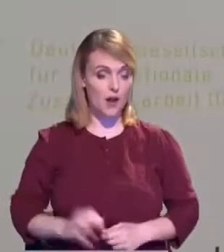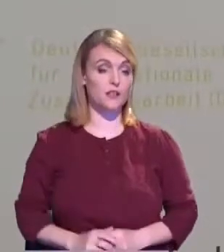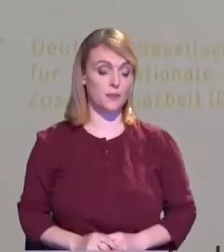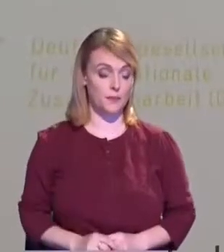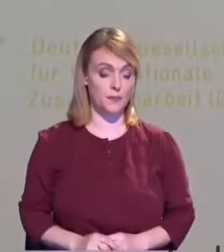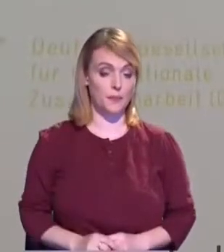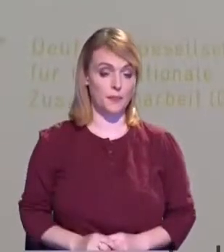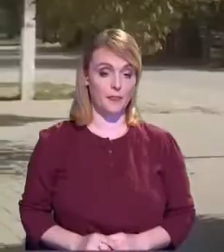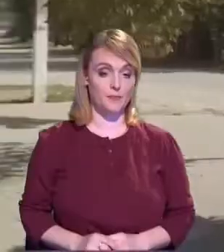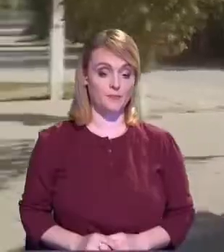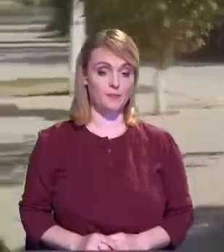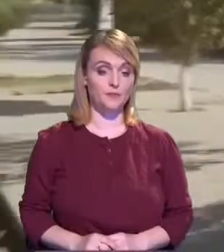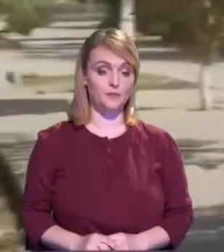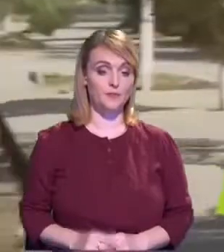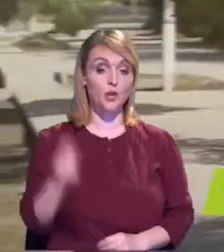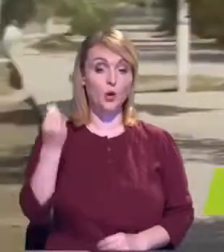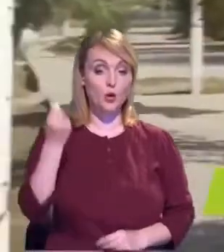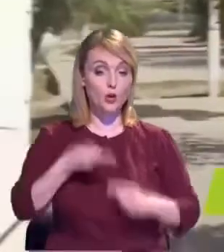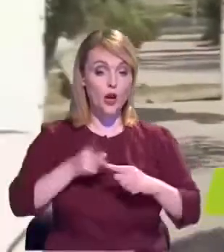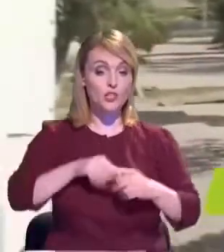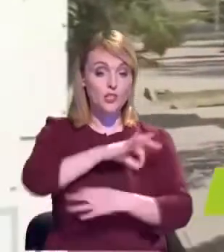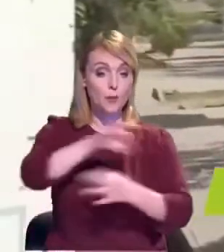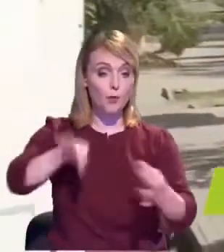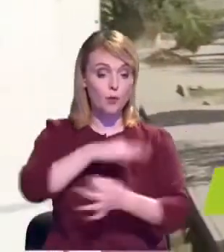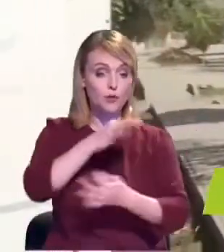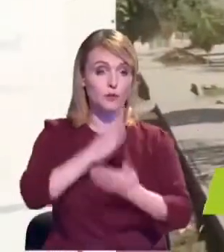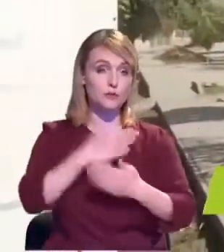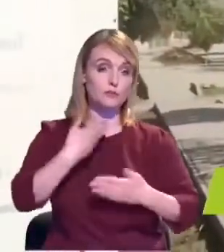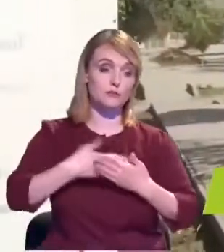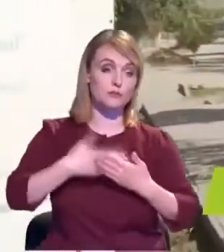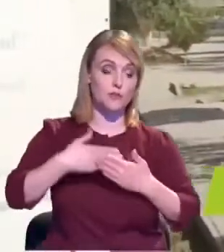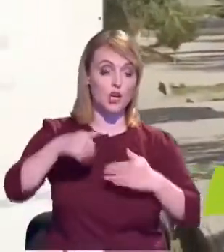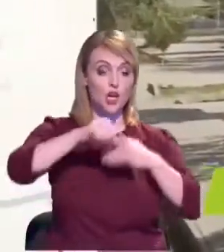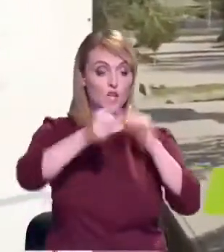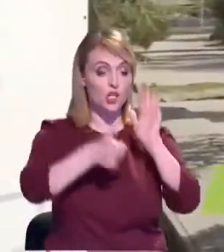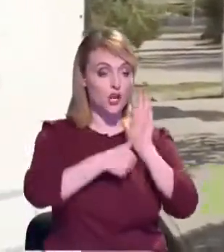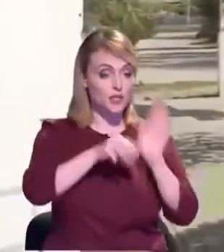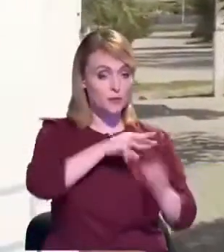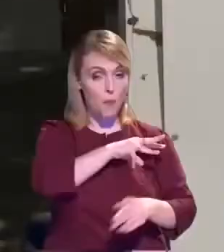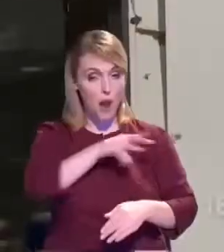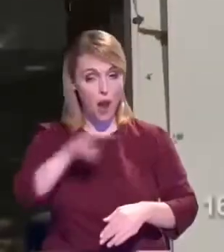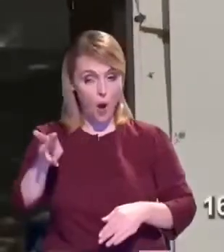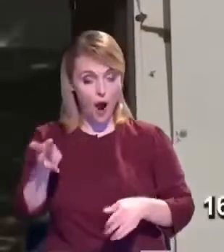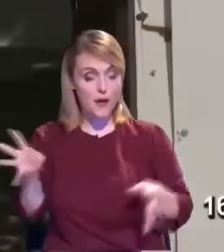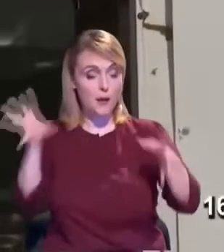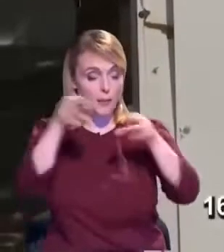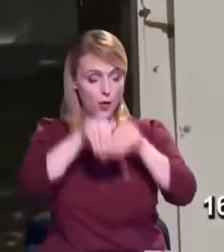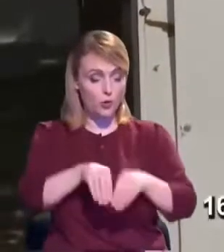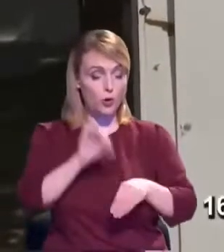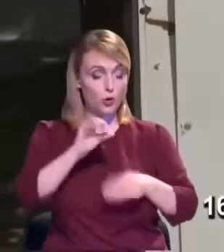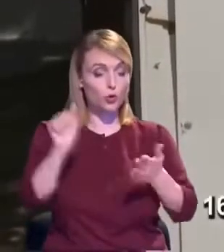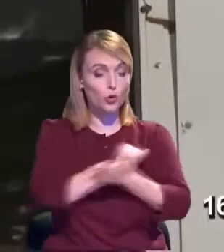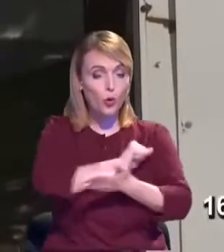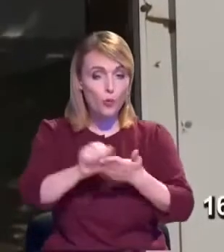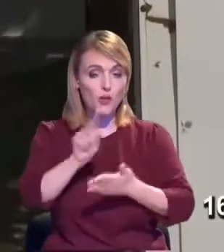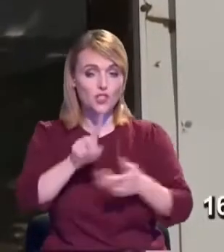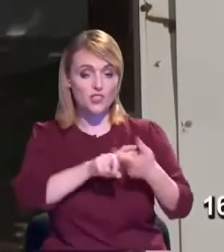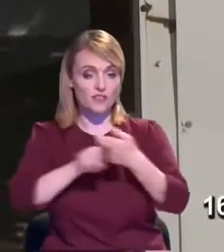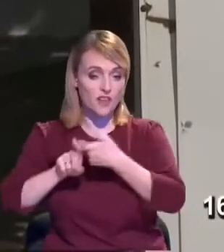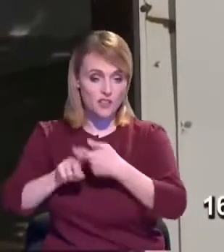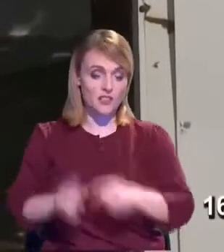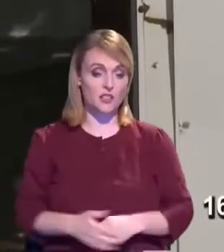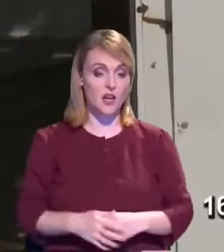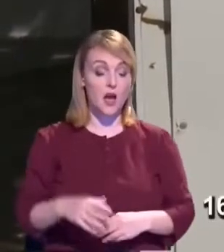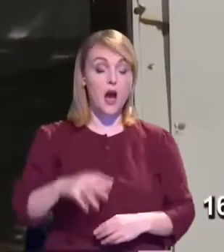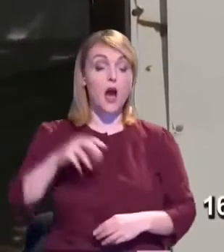Zvoltare Rurală Sud. Costul proiectelor este în jur de 16 milioane, cu tot cu documentația de proiect. Contribuția Guvernului German este